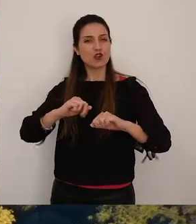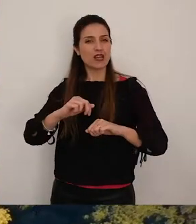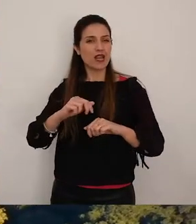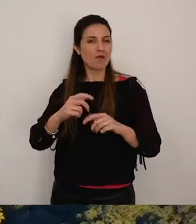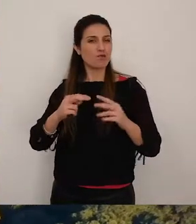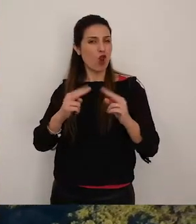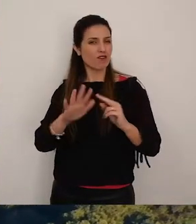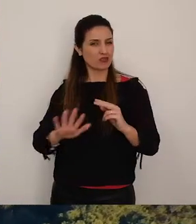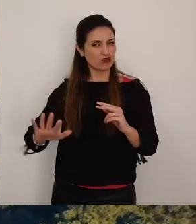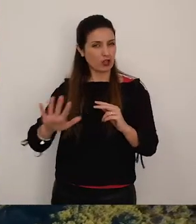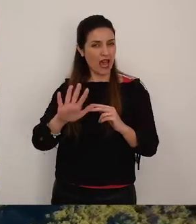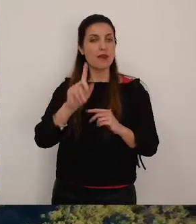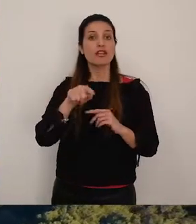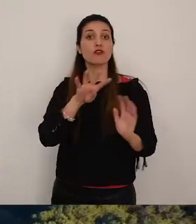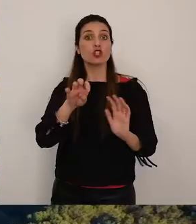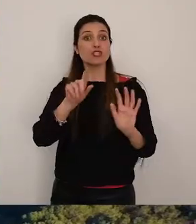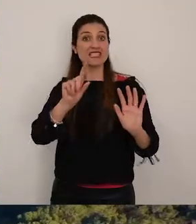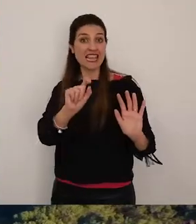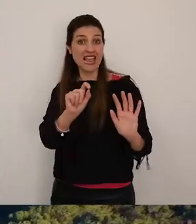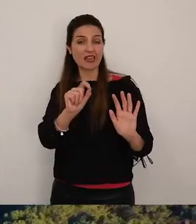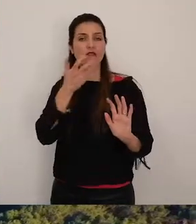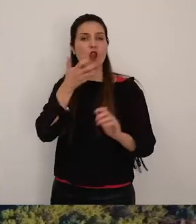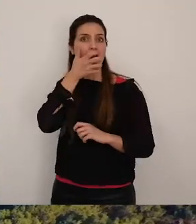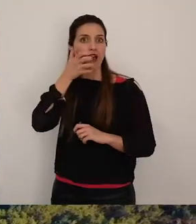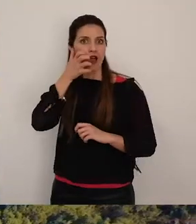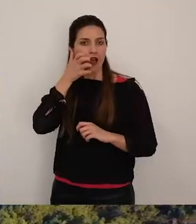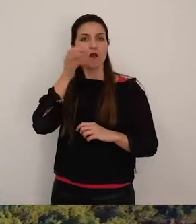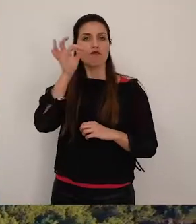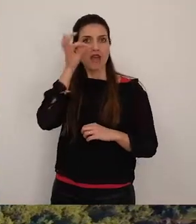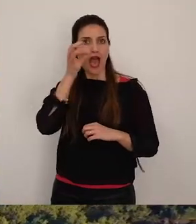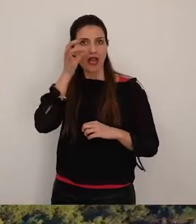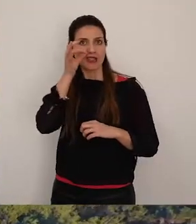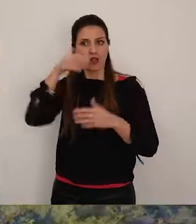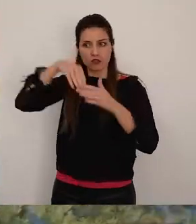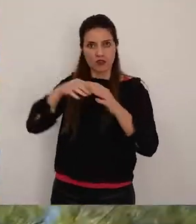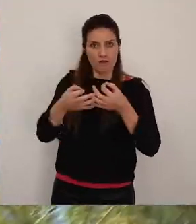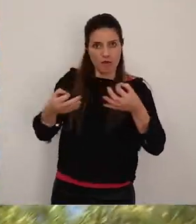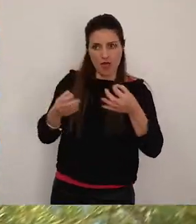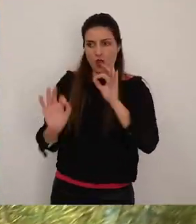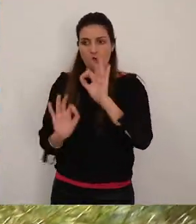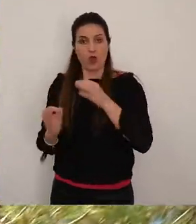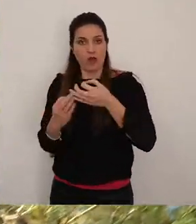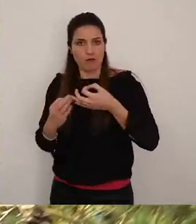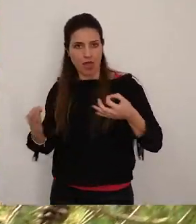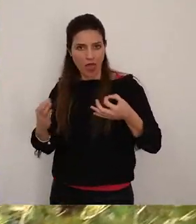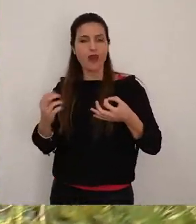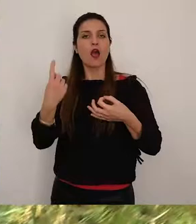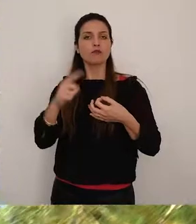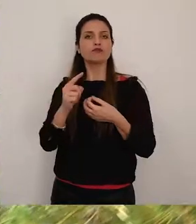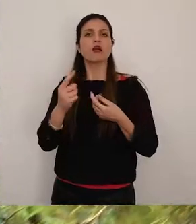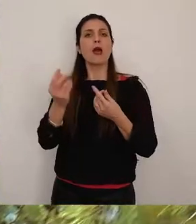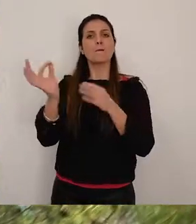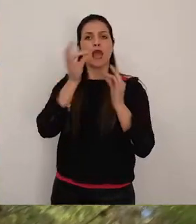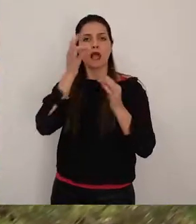la quale volle salvaguardarne la macchia mediterranea e tutte le specie autoctone questa operazione permise